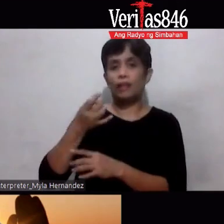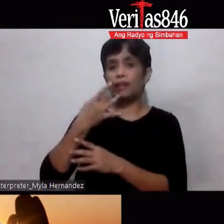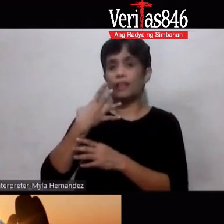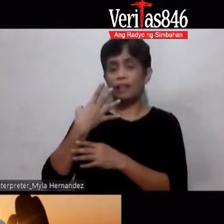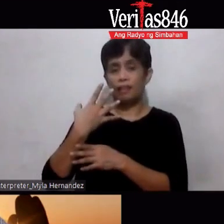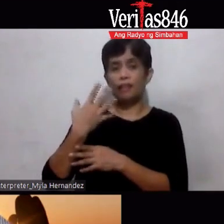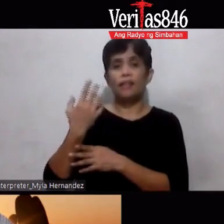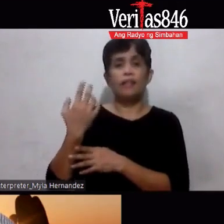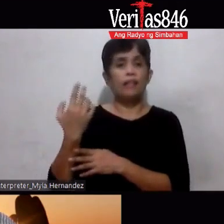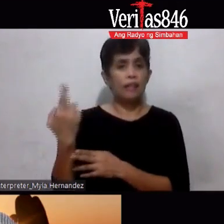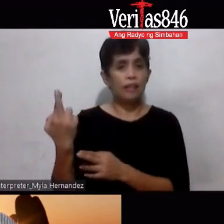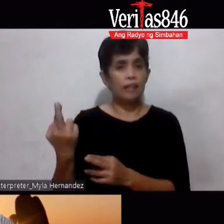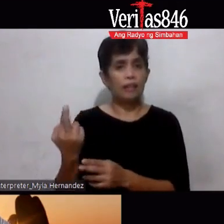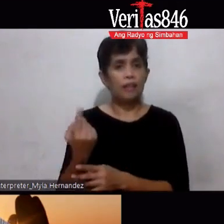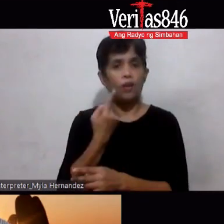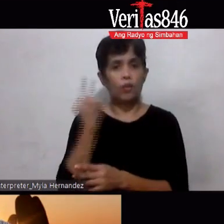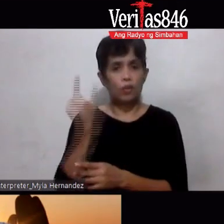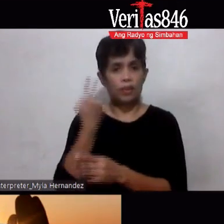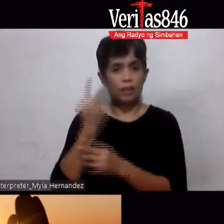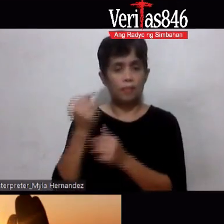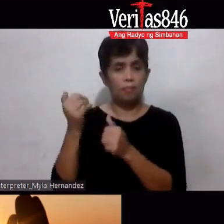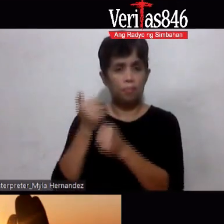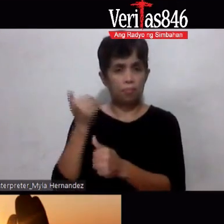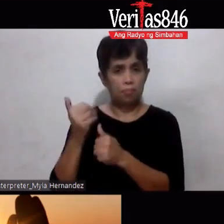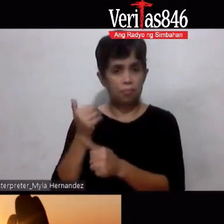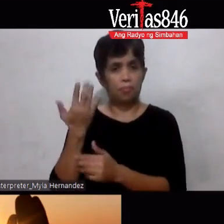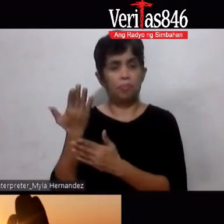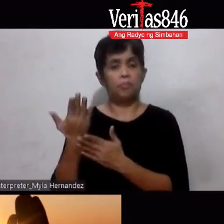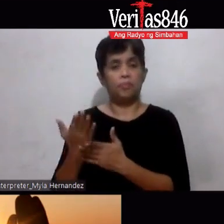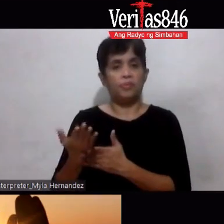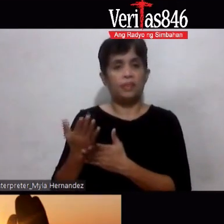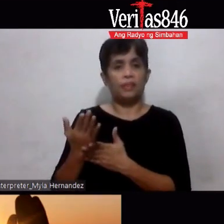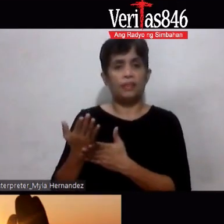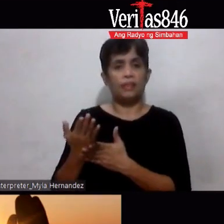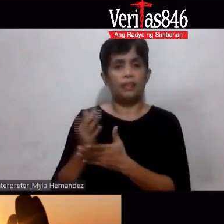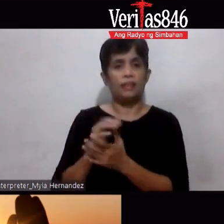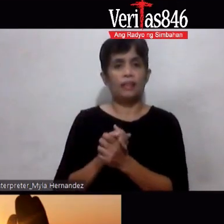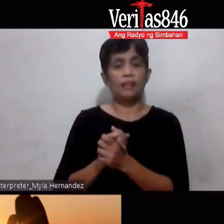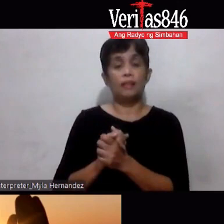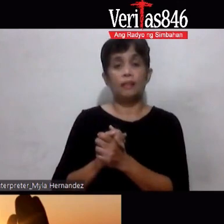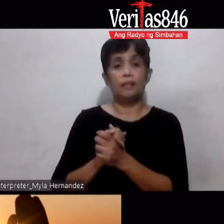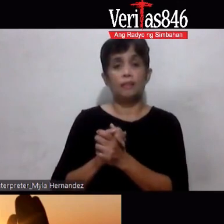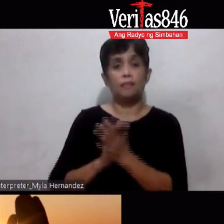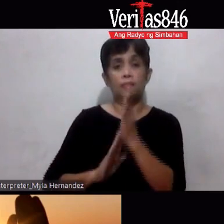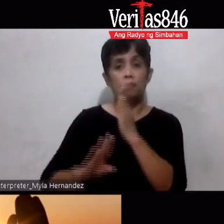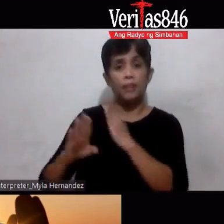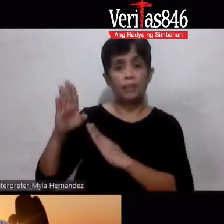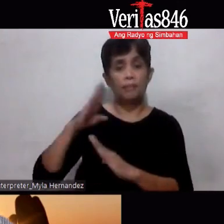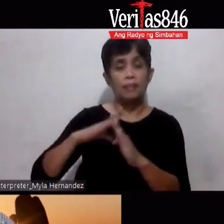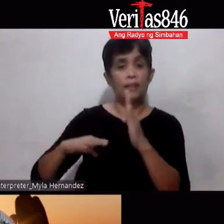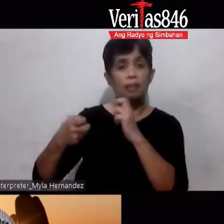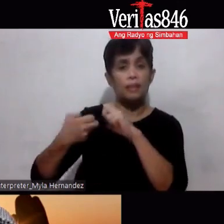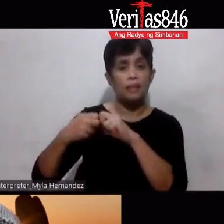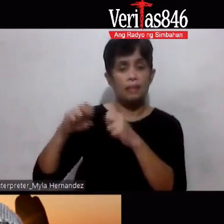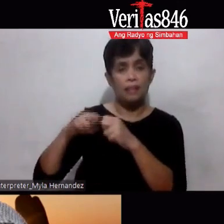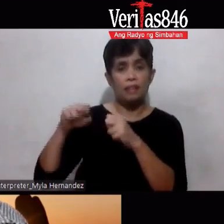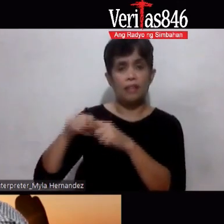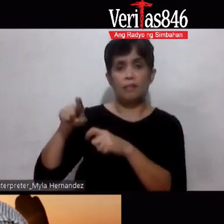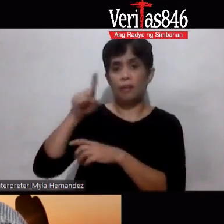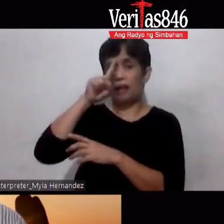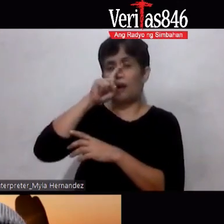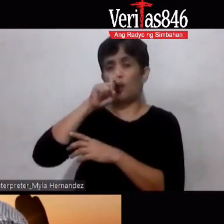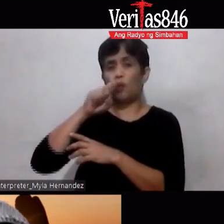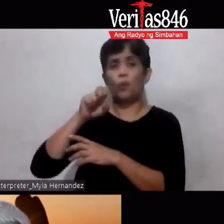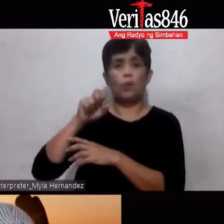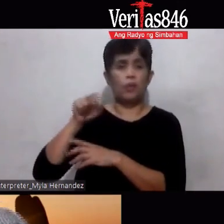movement mo Hindi ka na Sobrang iire Okay Kasi Ang problema Nung ibang mga May edad Ang hirap